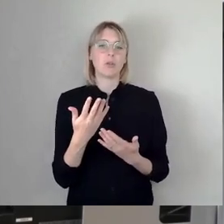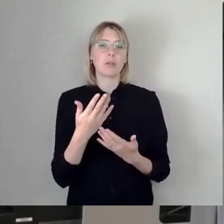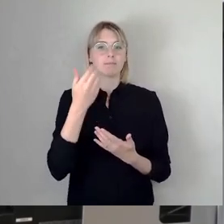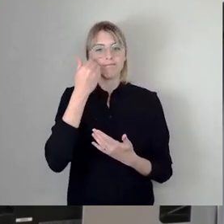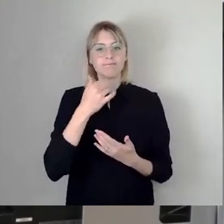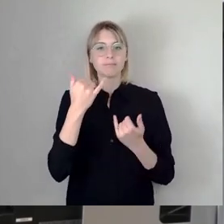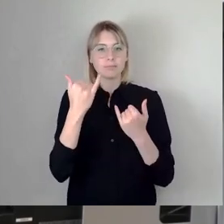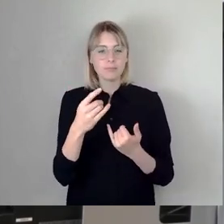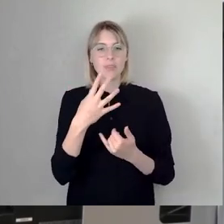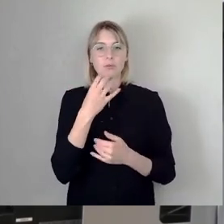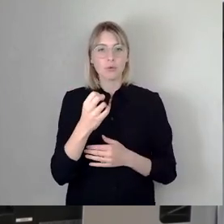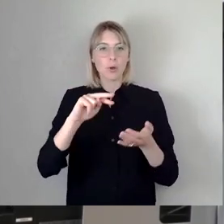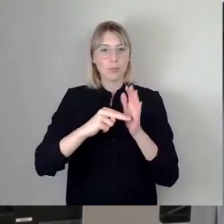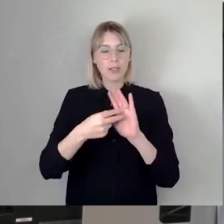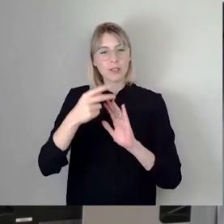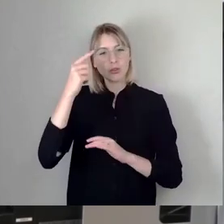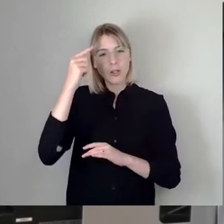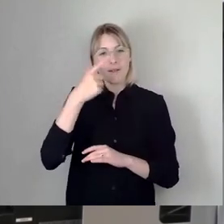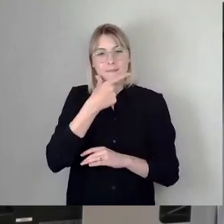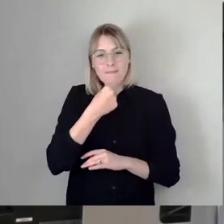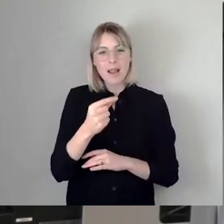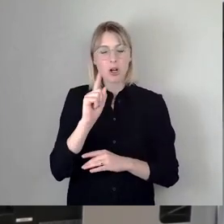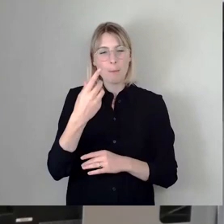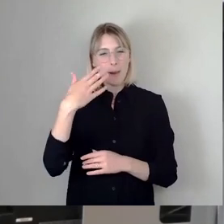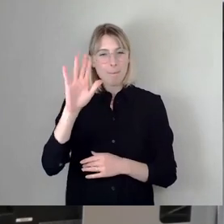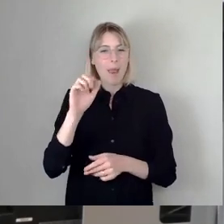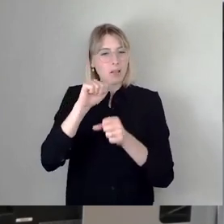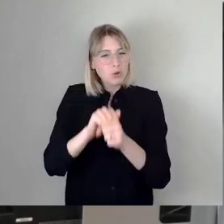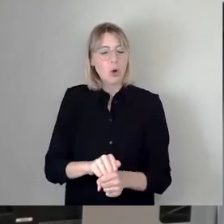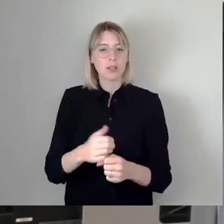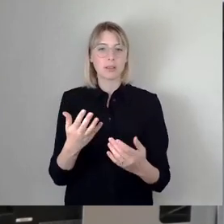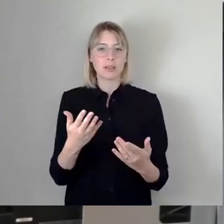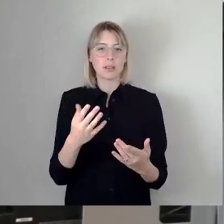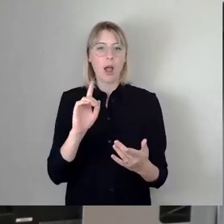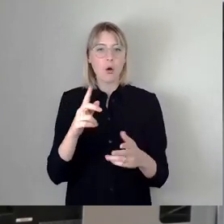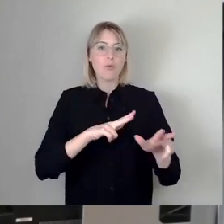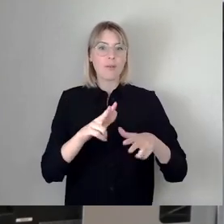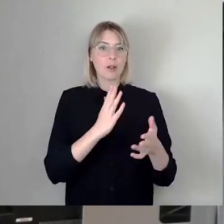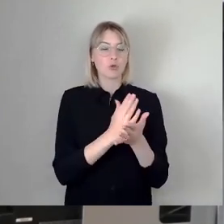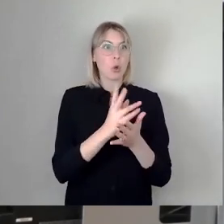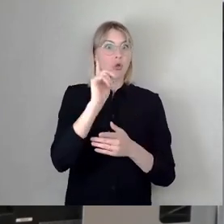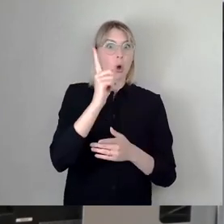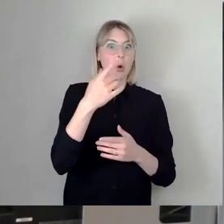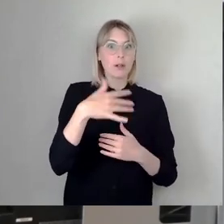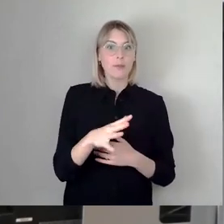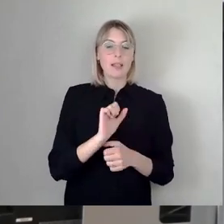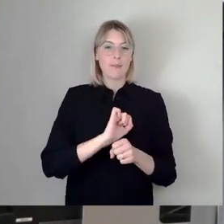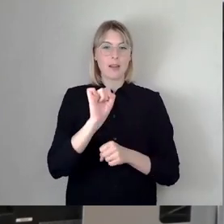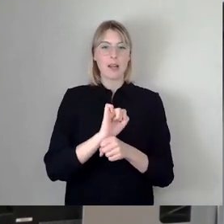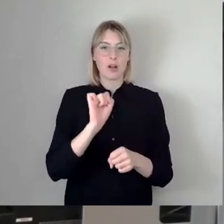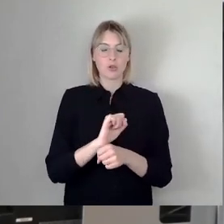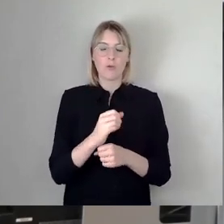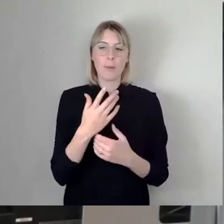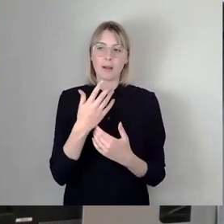Willen deutlich zu machen. Selbst wenn die Verwaltung damit gedroht hat, einen Widerspruch einzulegen, ich habe jetzt kein passendes Beispiel